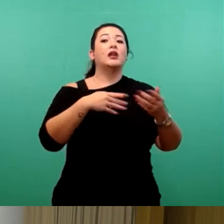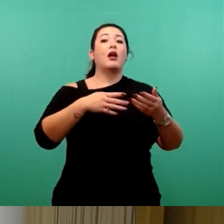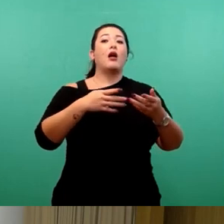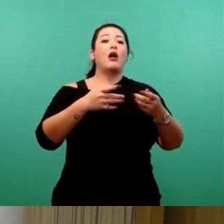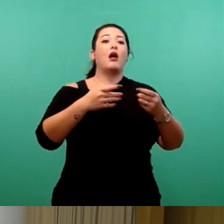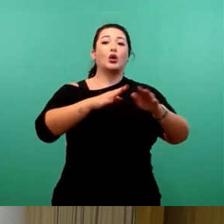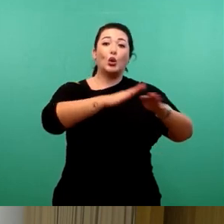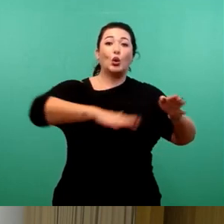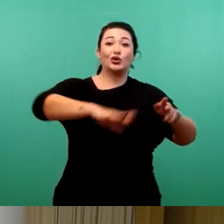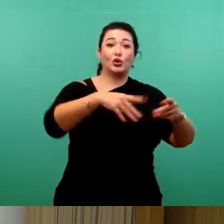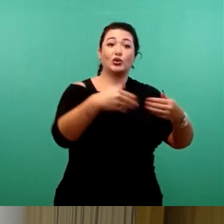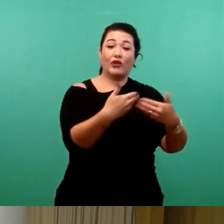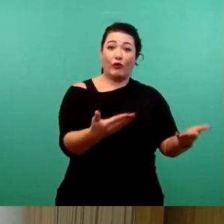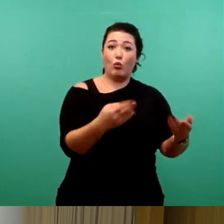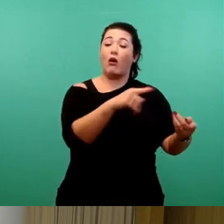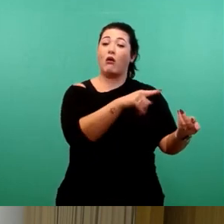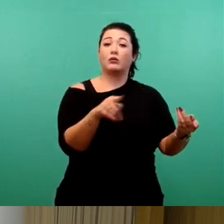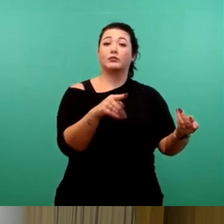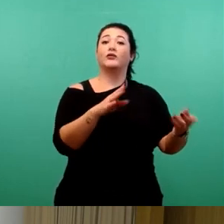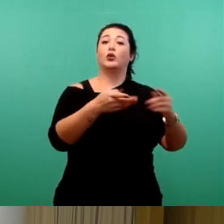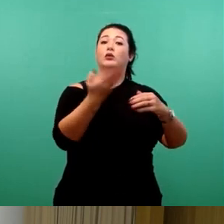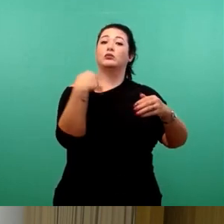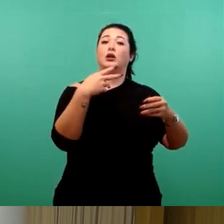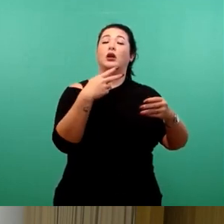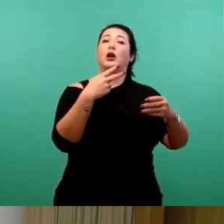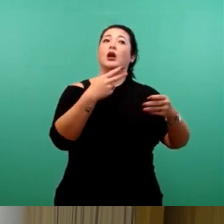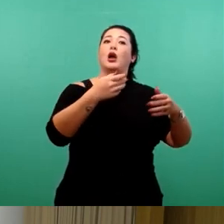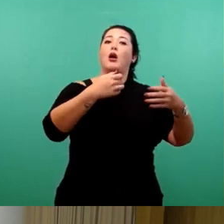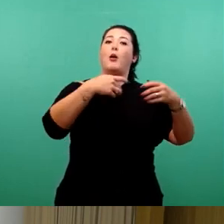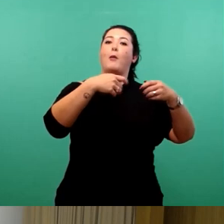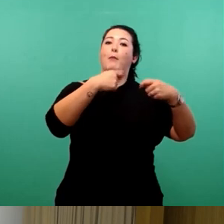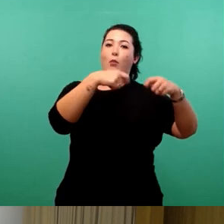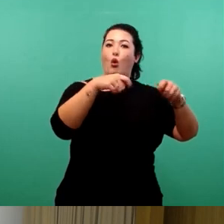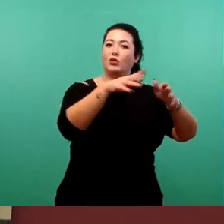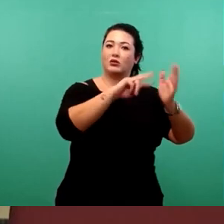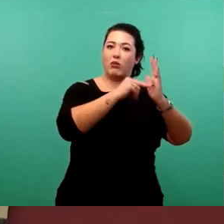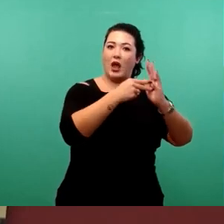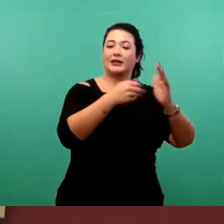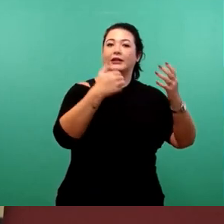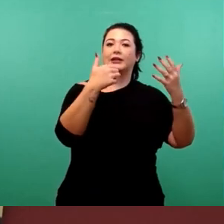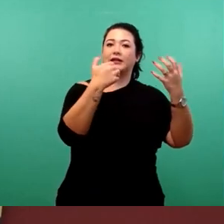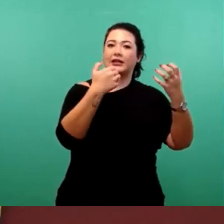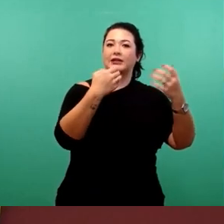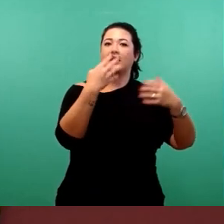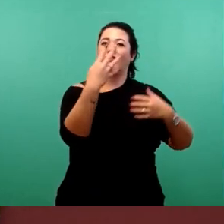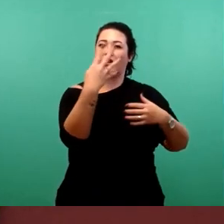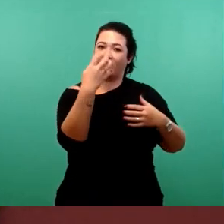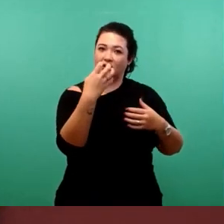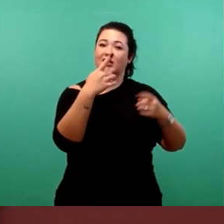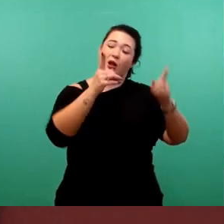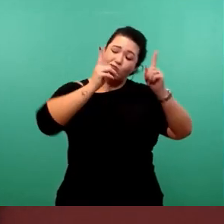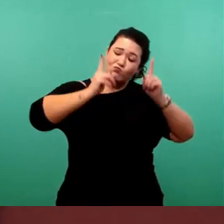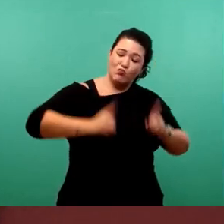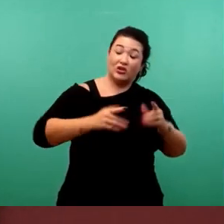im Bereich des Bebauungsplans 6044 Hamburger Straße Bremer Straße ist zwingende Voraussetzung